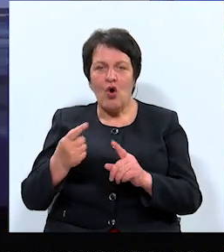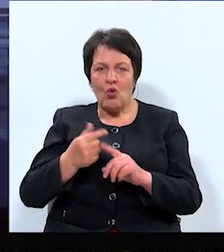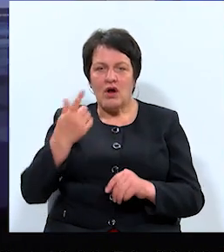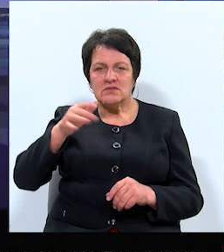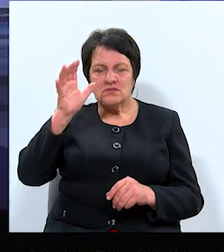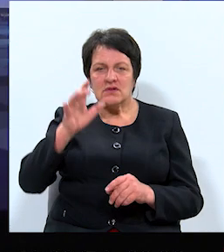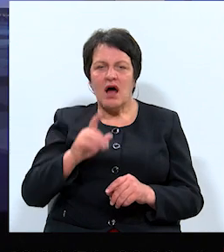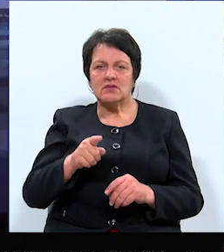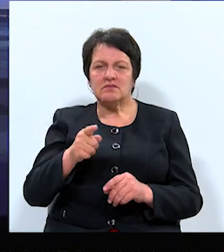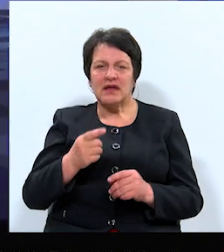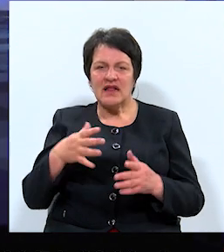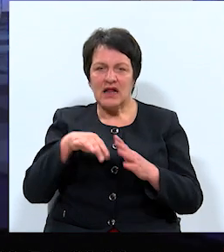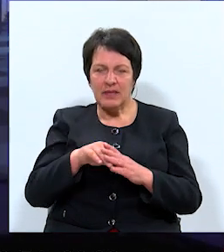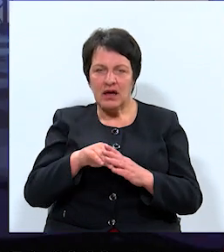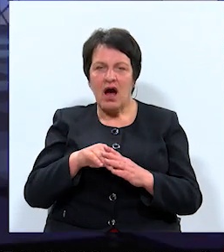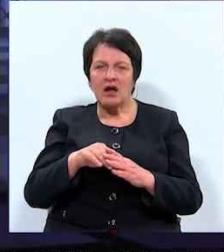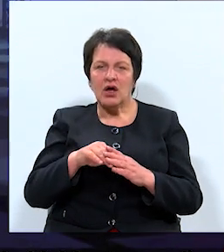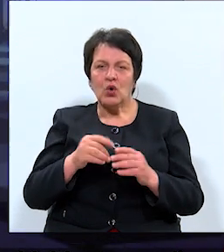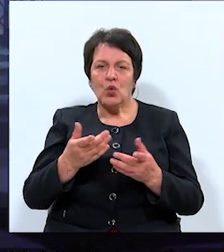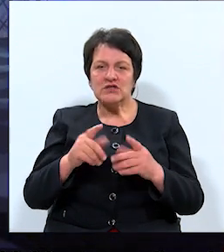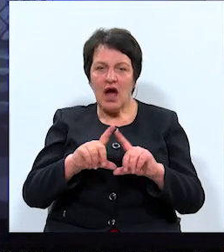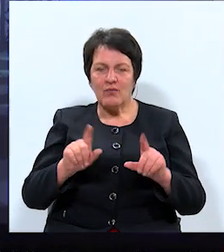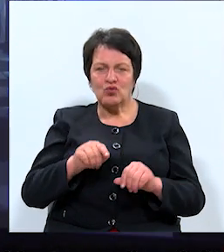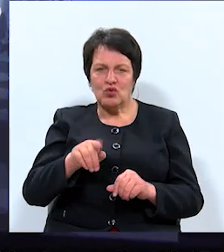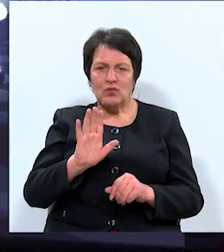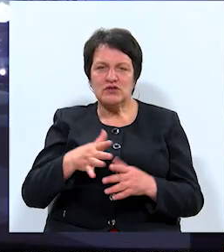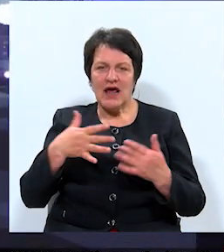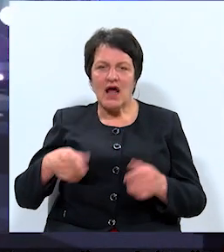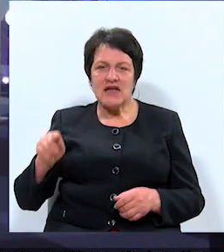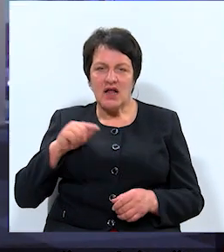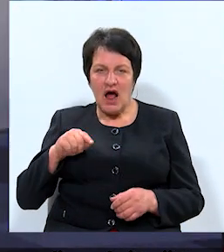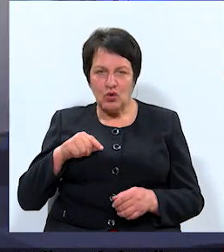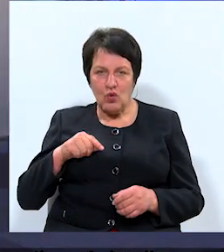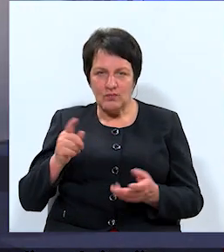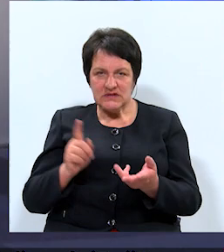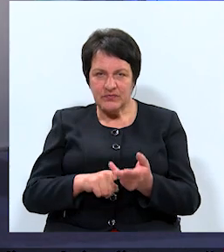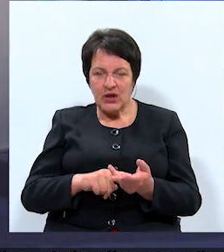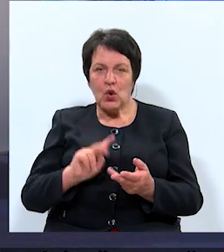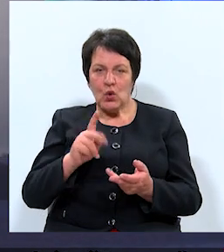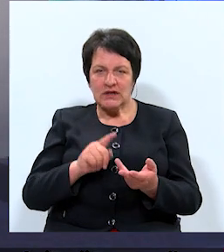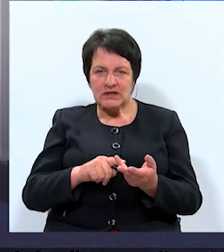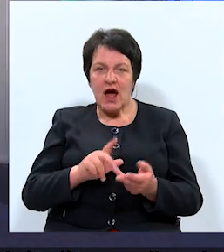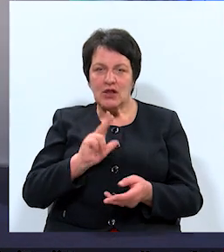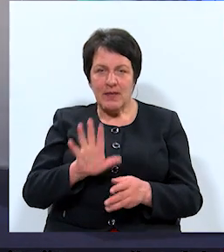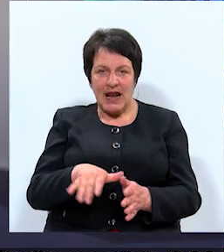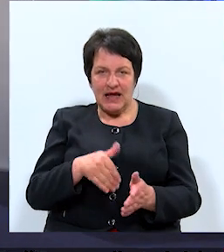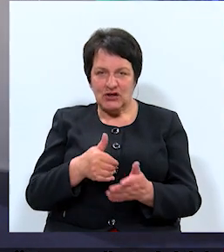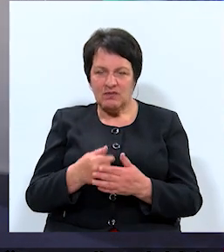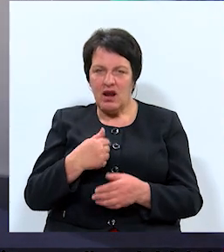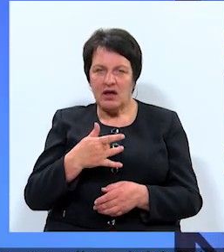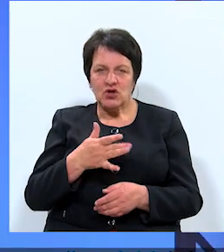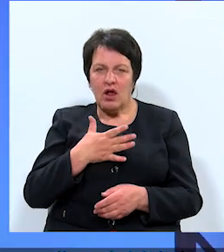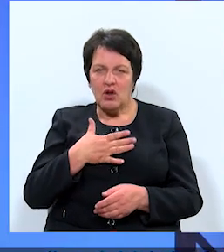ietilpīgie uzņēmumi, kur būs arī lielāks atalgojums. Tas ir viennozīmīgi. Otris Daugavpils līdz šim, manuprāt, ļoti